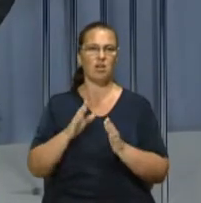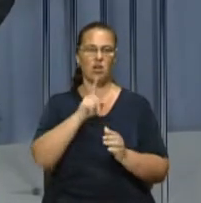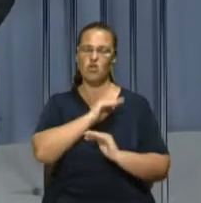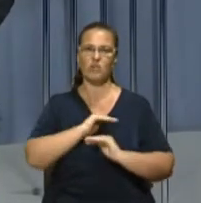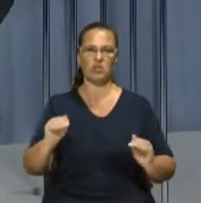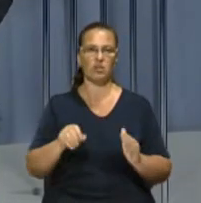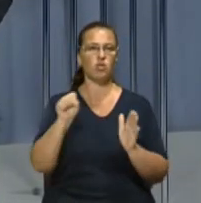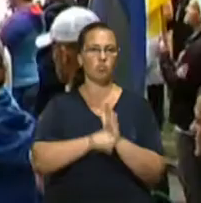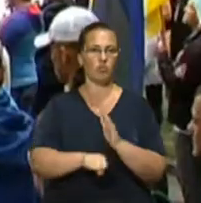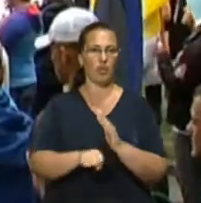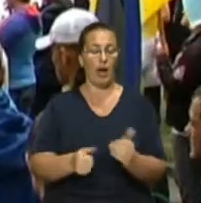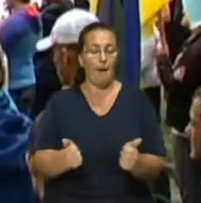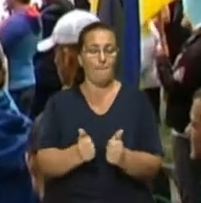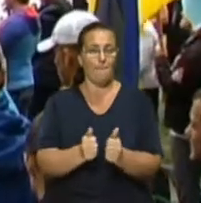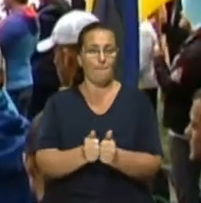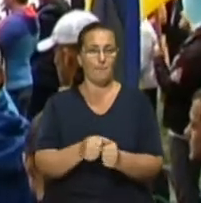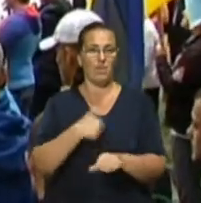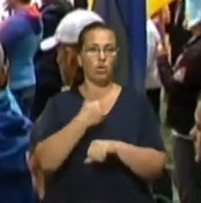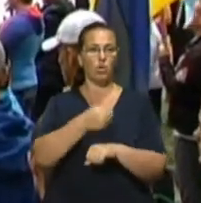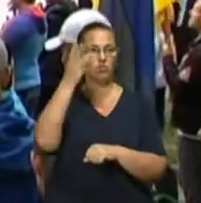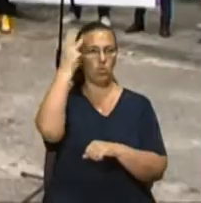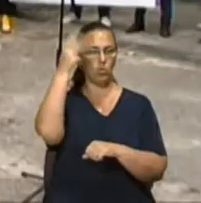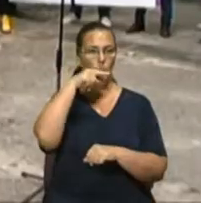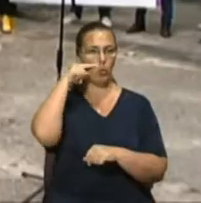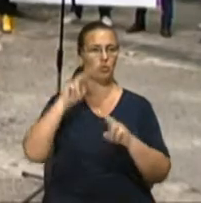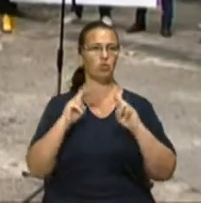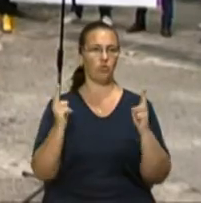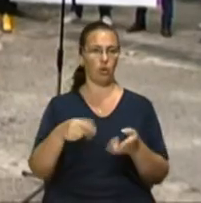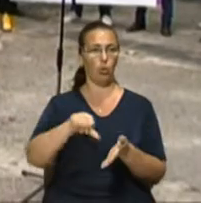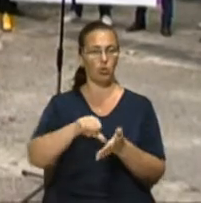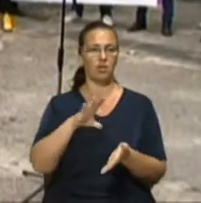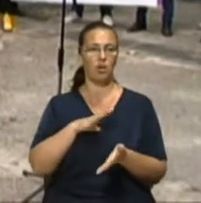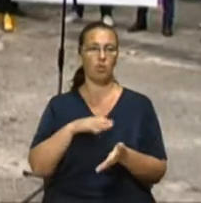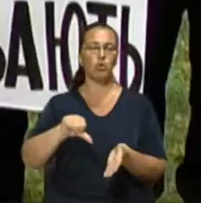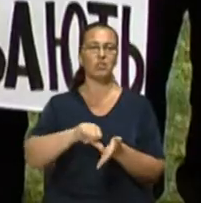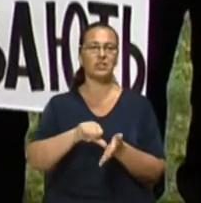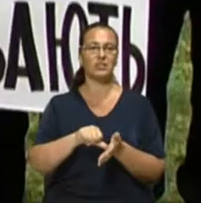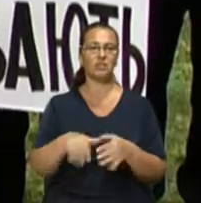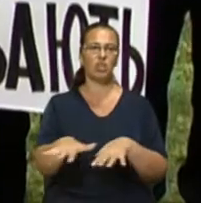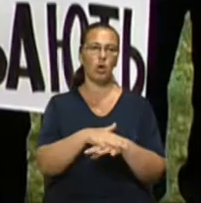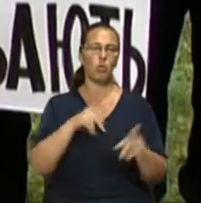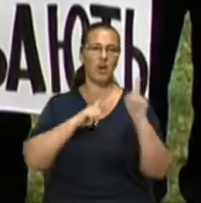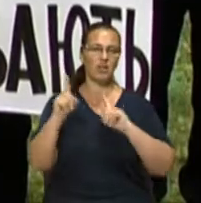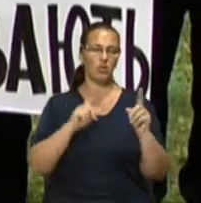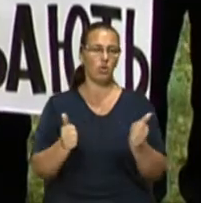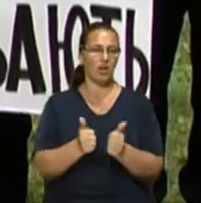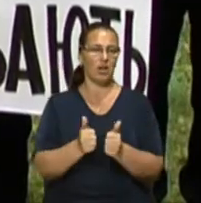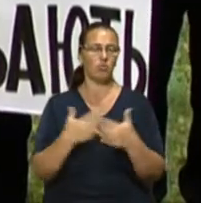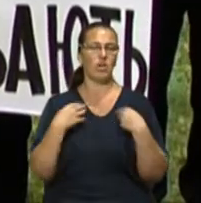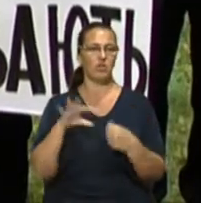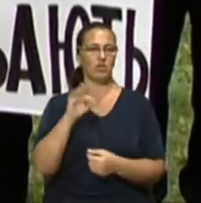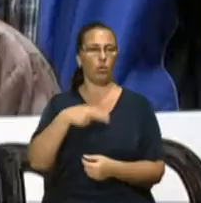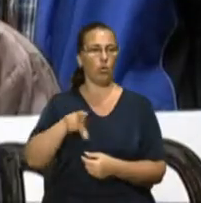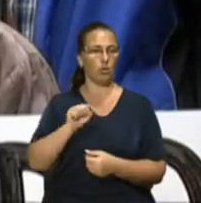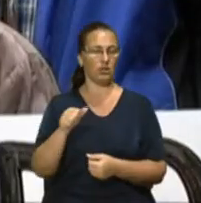відбулася під Генеральним консульством Російської Федерації. Учасниками акції були представники громадської ради при Львівській облдержадміністрації та